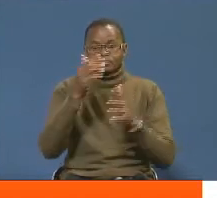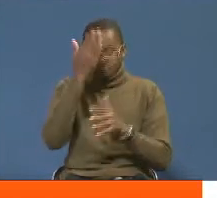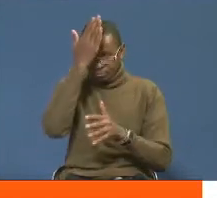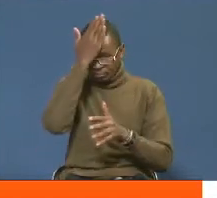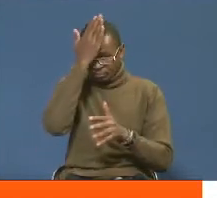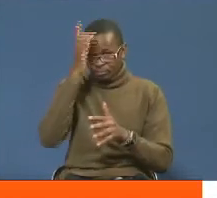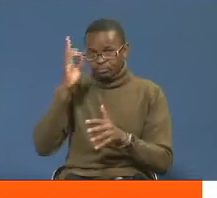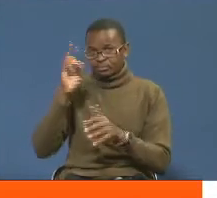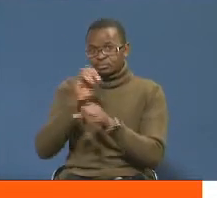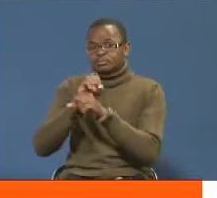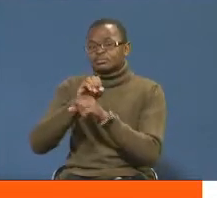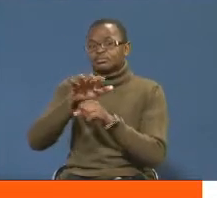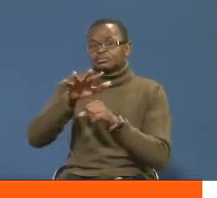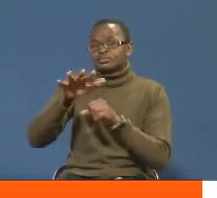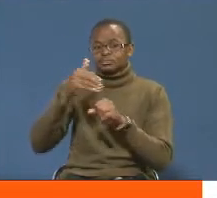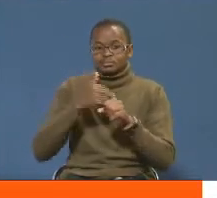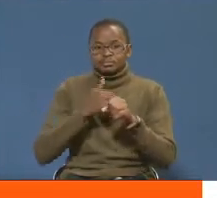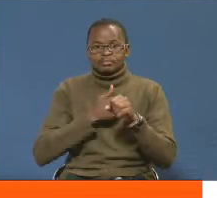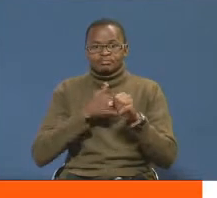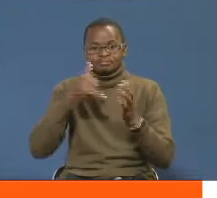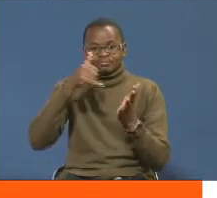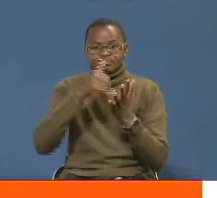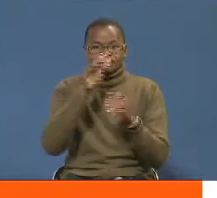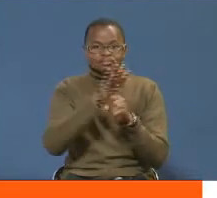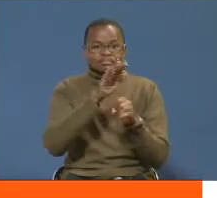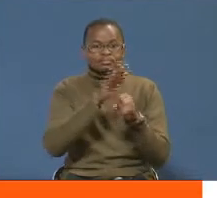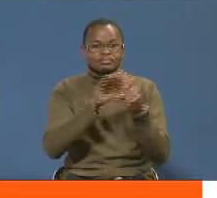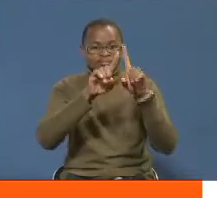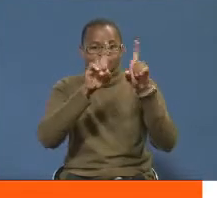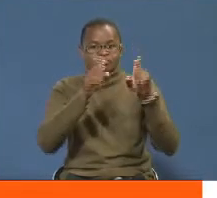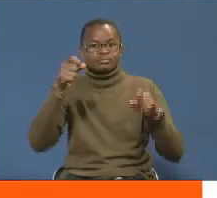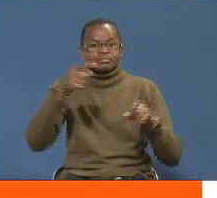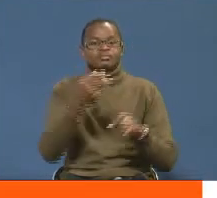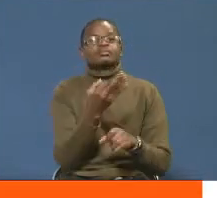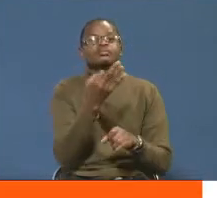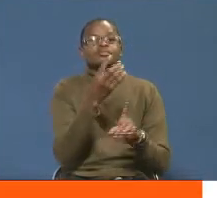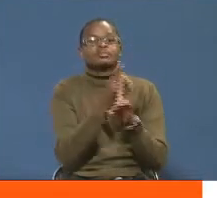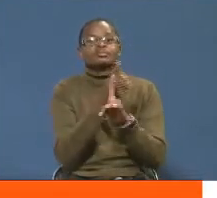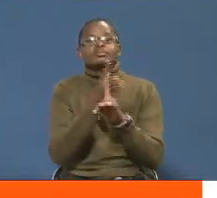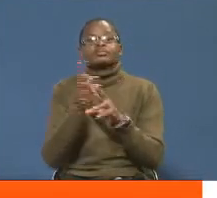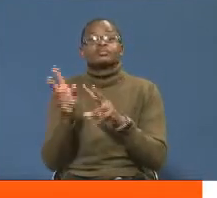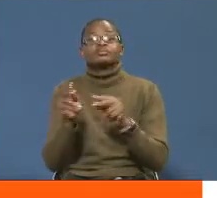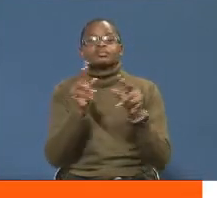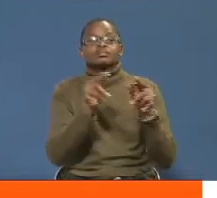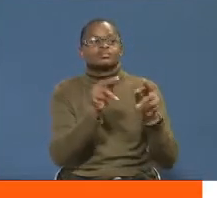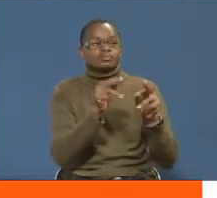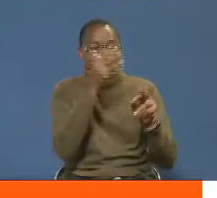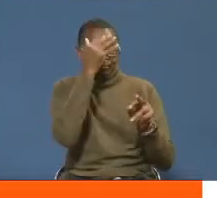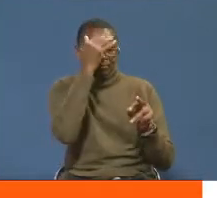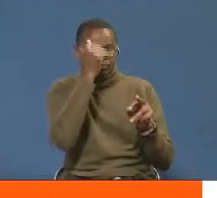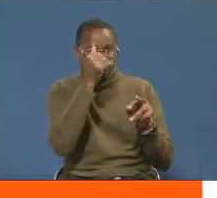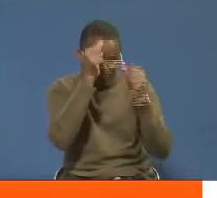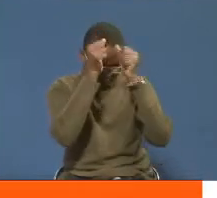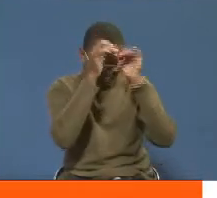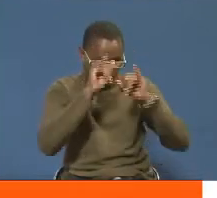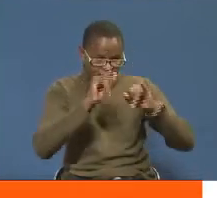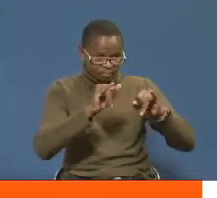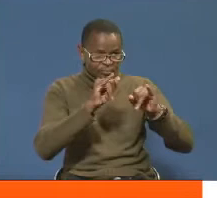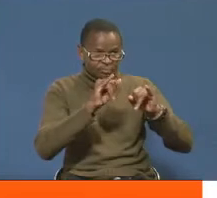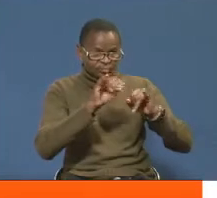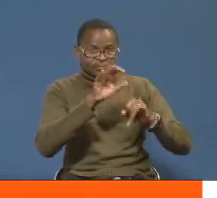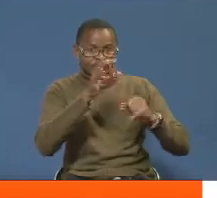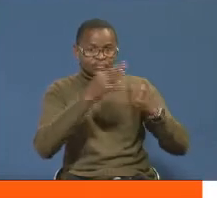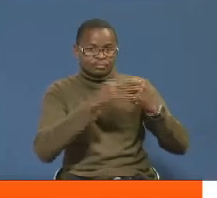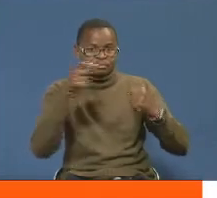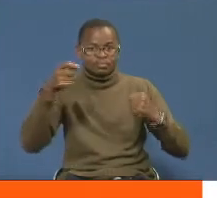nchini. Jangala COVID-19 alimechangia pa kubwa mtiani kufanyika mwezi machi, tofauti na kawaida kutokana na wanafunzi kuka nyumbani kwa zaidi